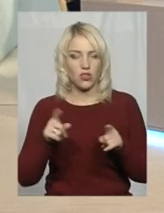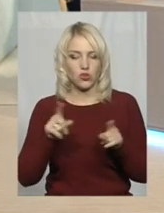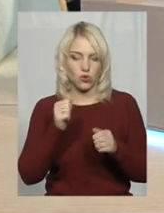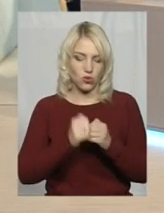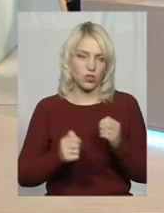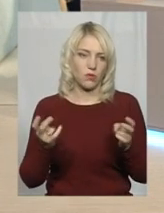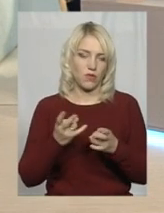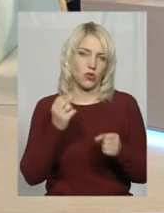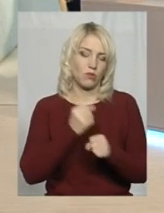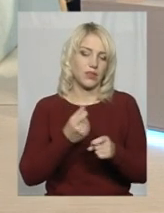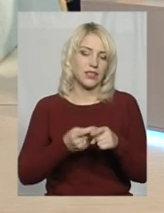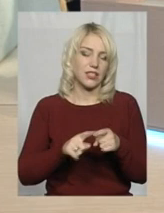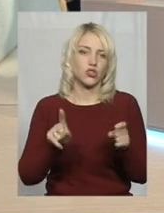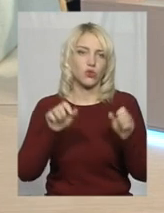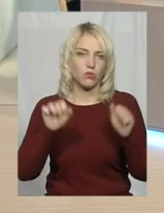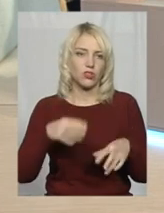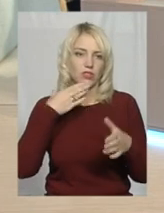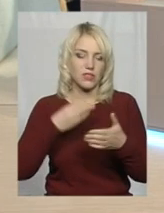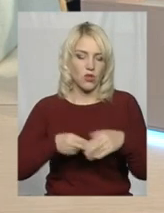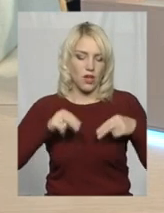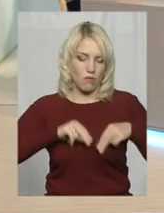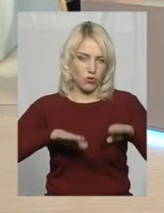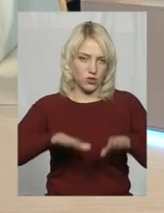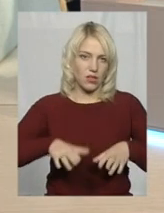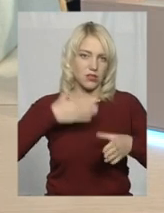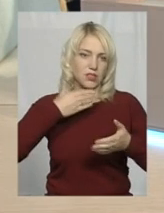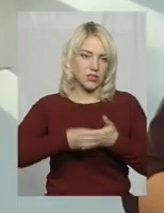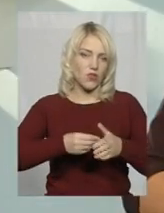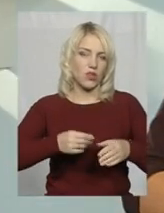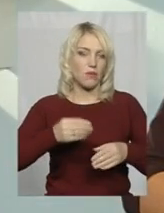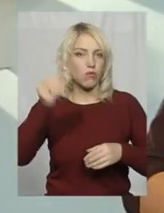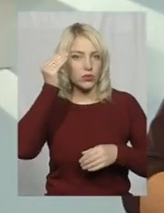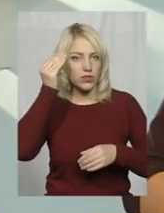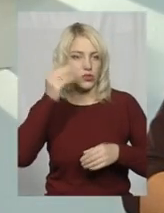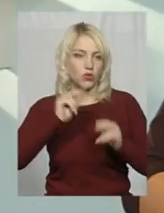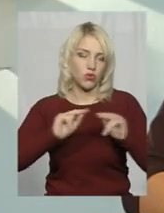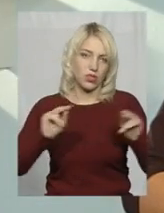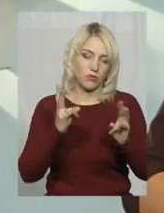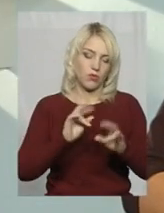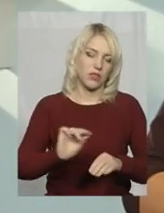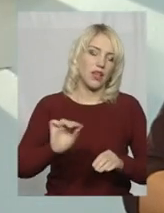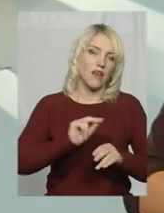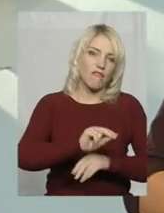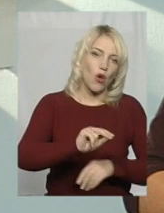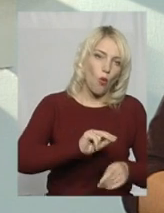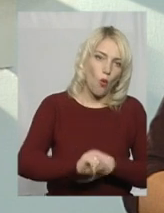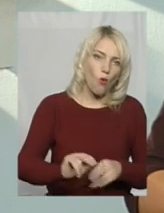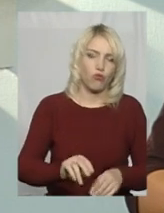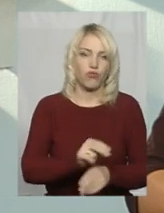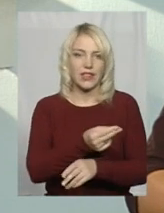робити те, що він може на своїй посаді, на своєю позицією. Вчителі мають виховувати, показувати,